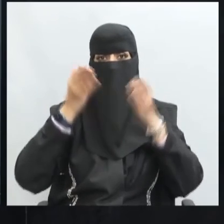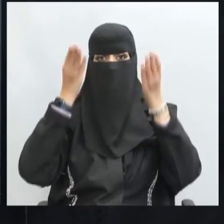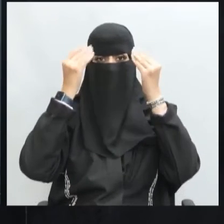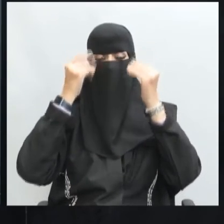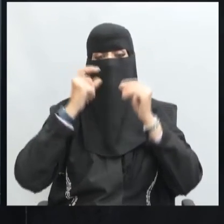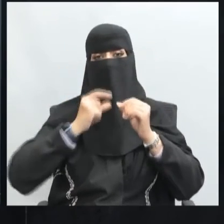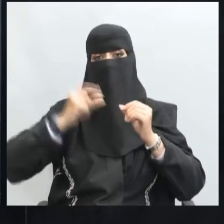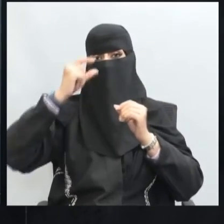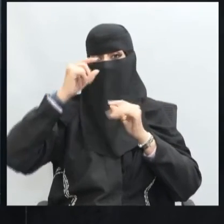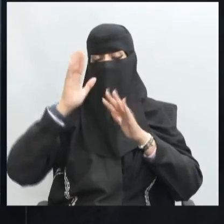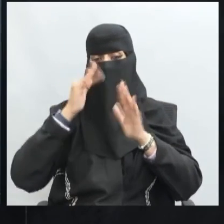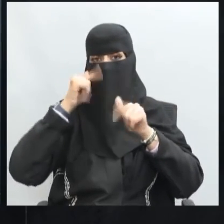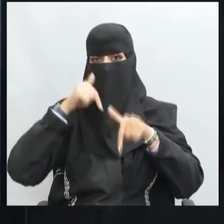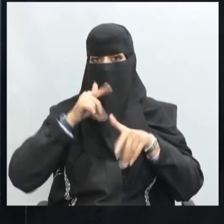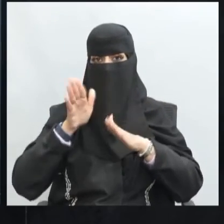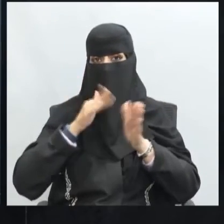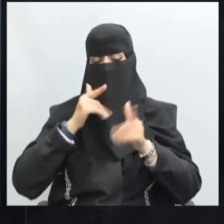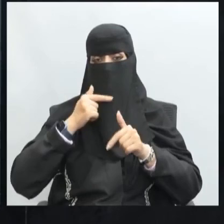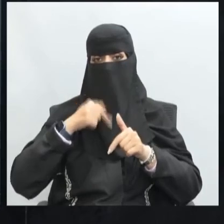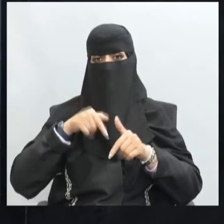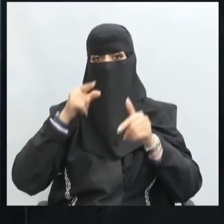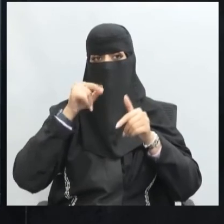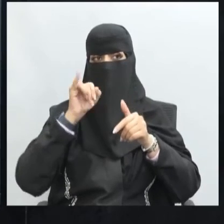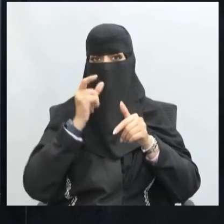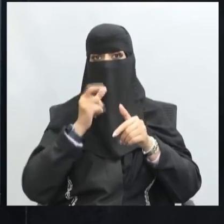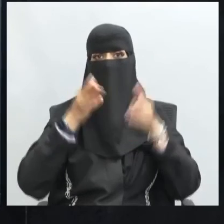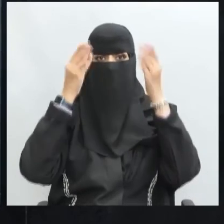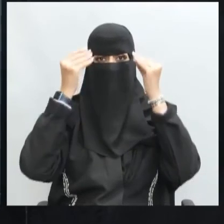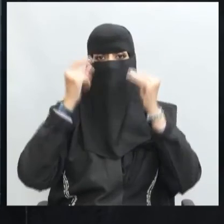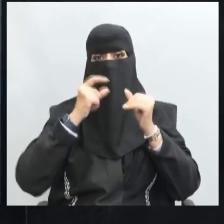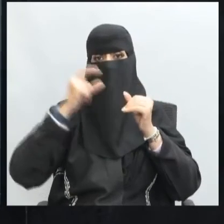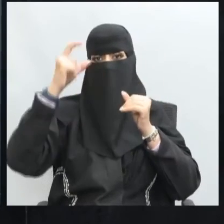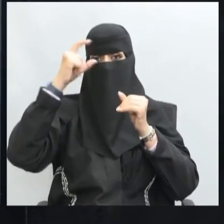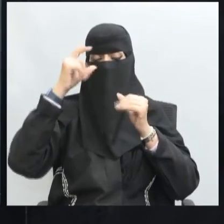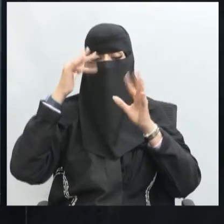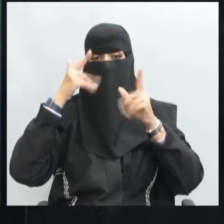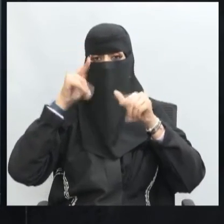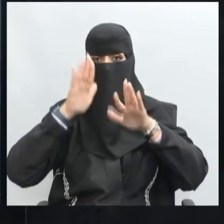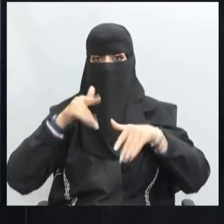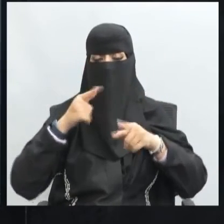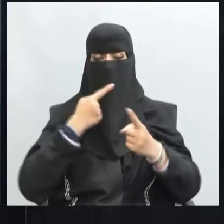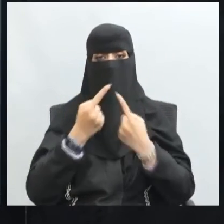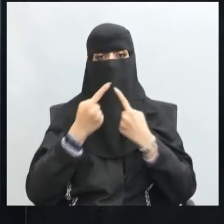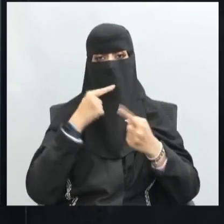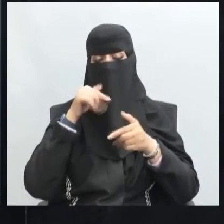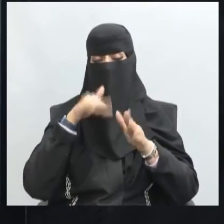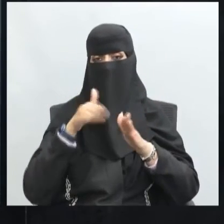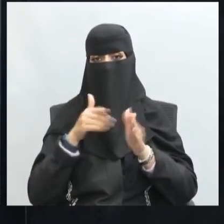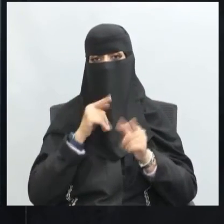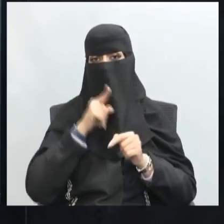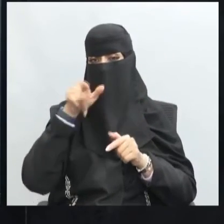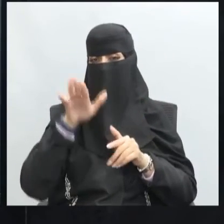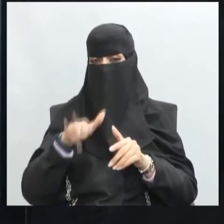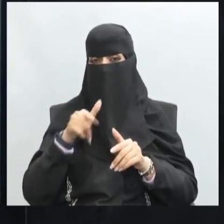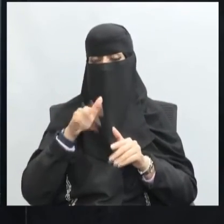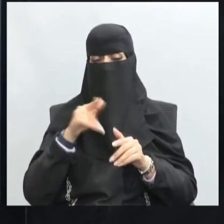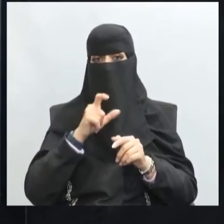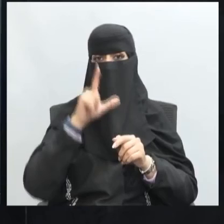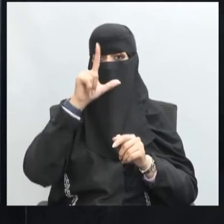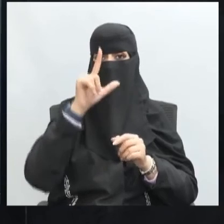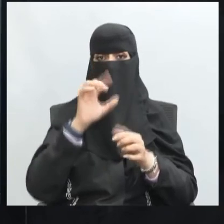الإسلامية أو من الثقافة الإسلامية وجددين الحوار وهو أيضا لغة